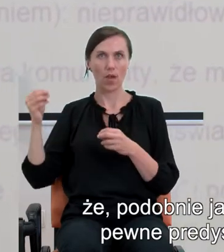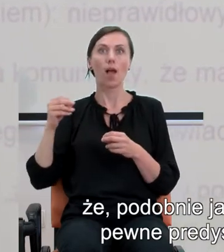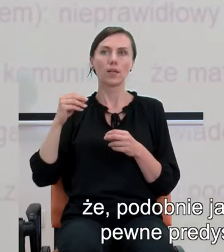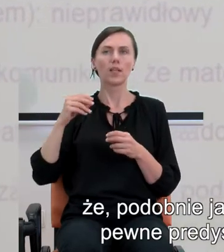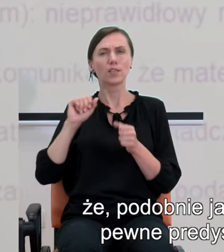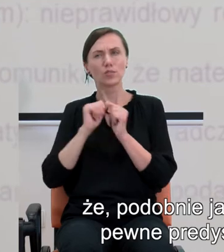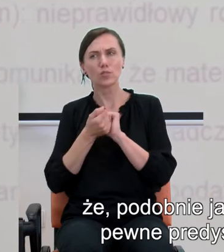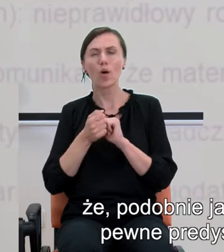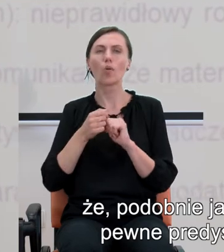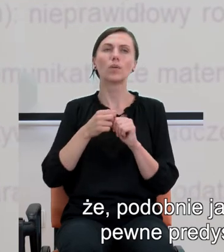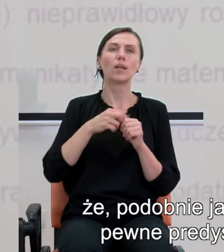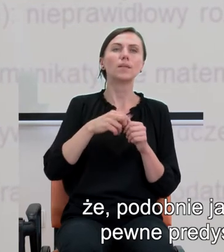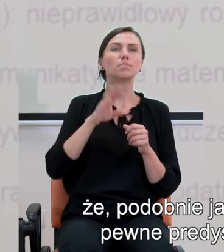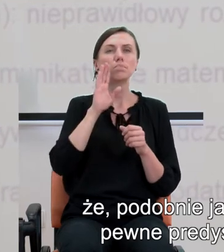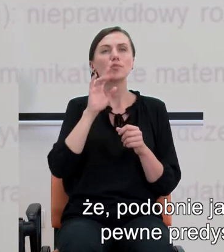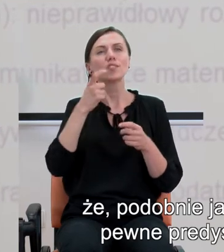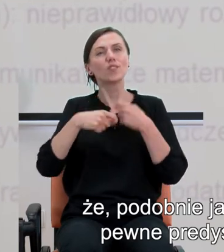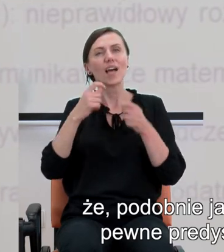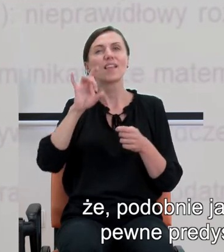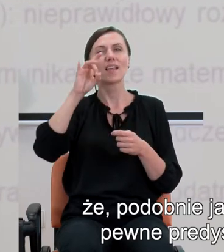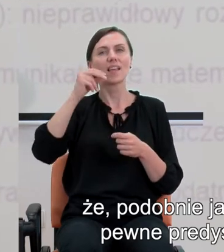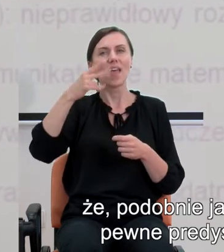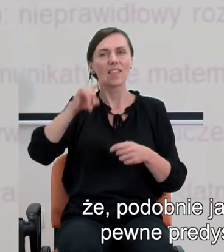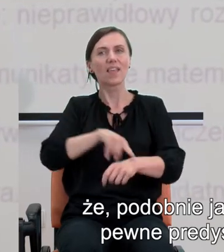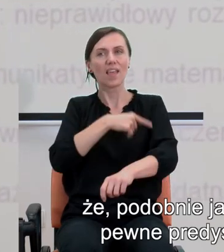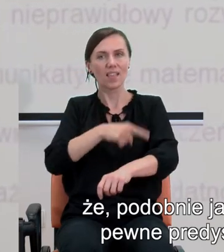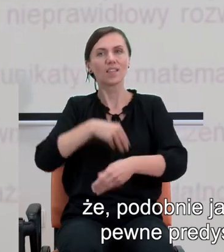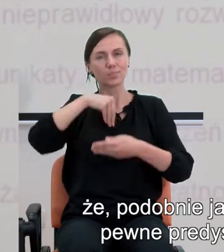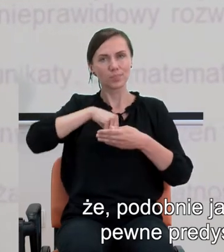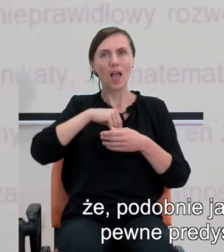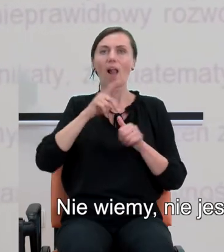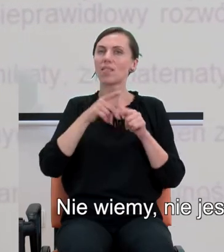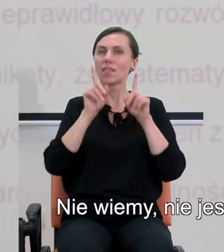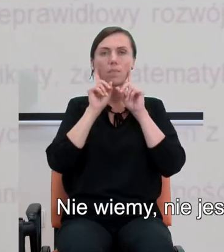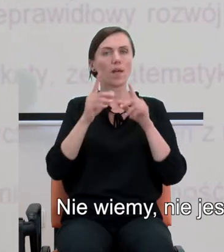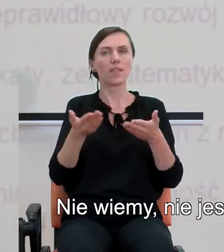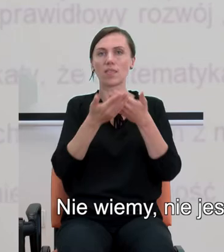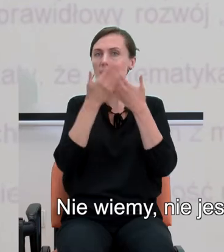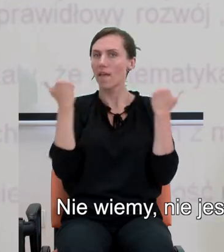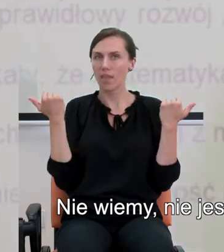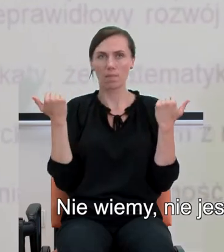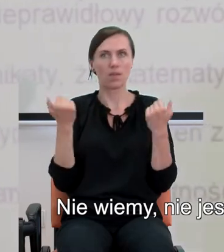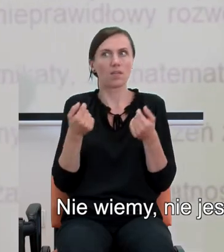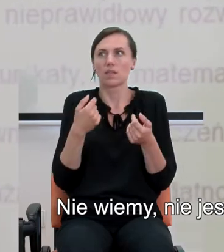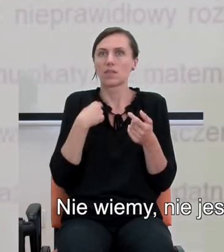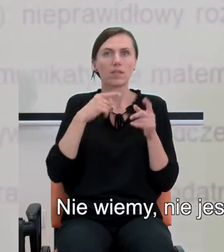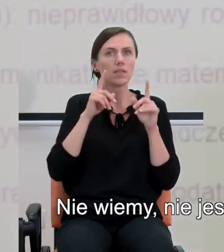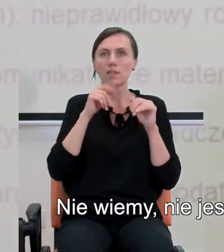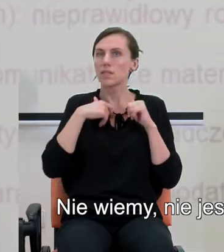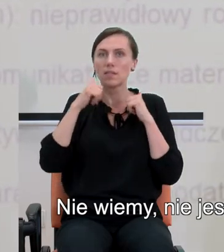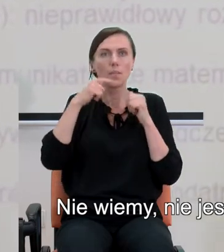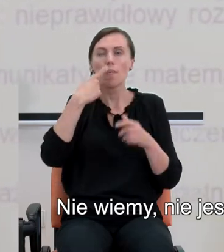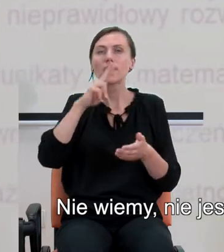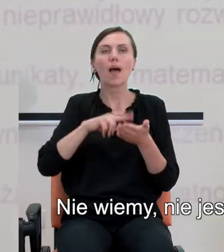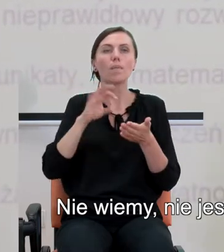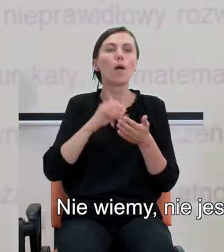istnieją pewne predyspozycje genetyczne, tak naprawdę nie wiemy. Nie wiemy, nie jesteśmy w stanie na pewno pokazać